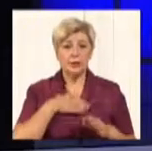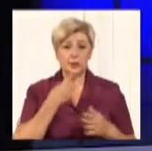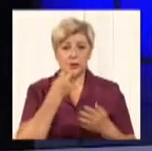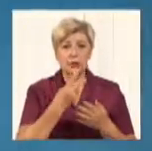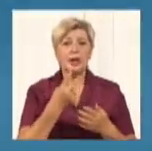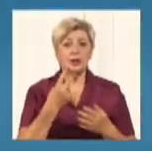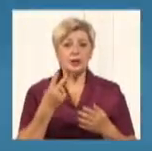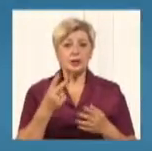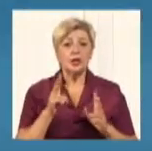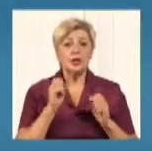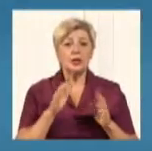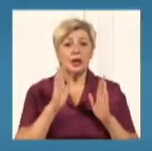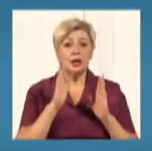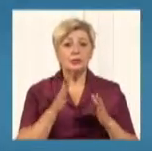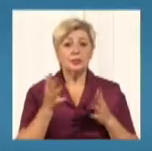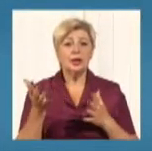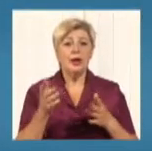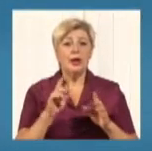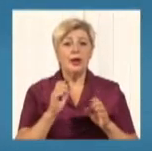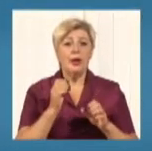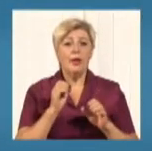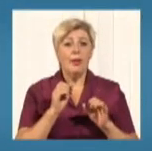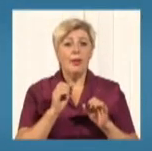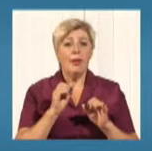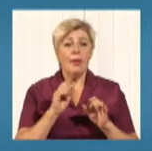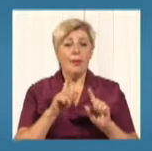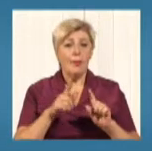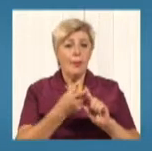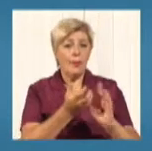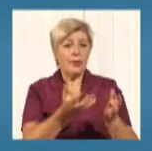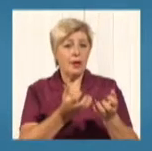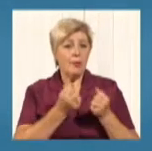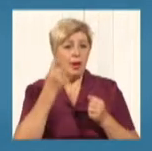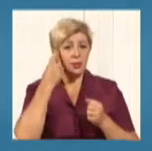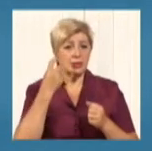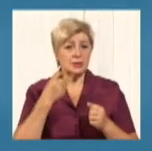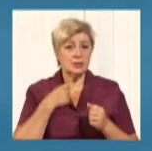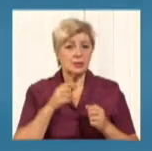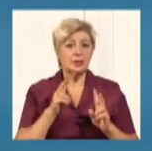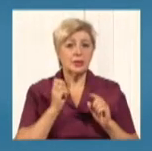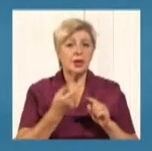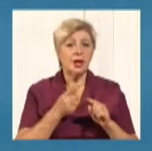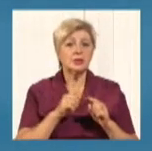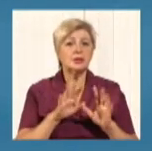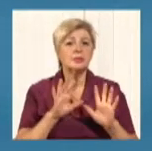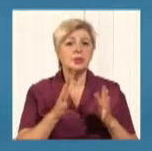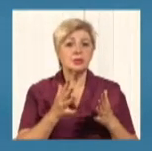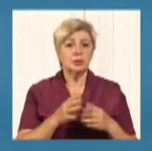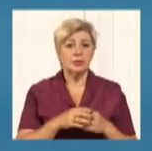як буде відбуватися приймання сигналу. Так, от ми бачимо, як буде все це відбуватися